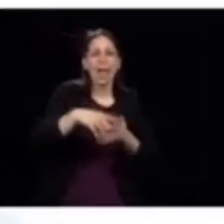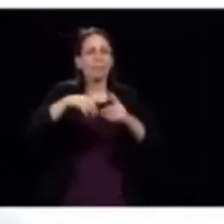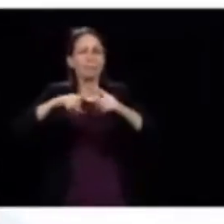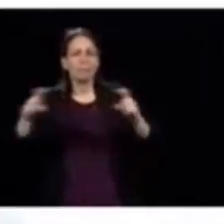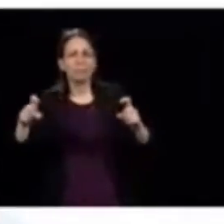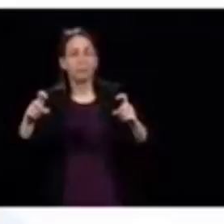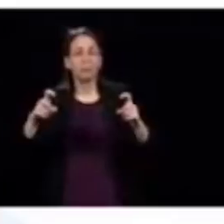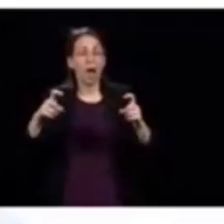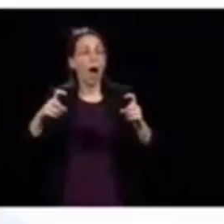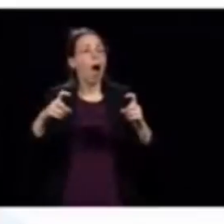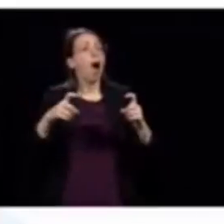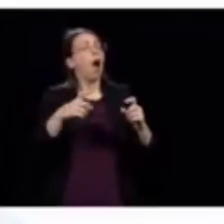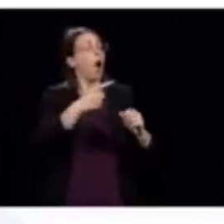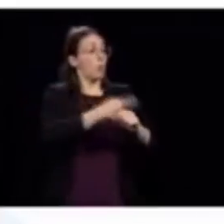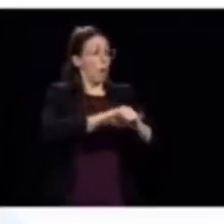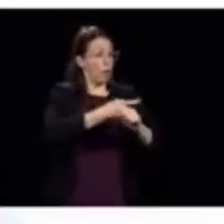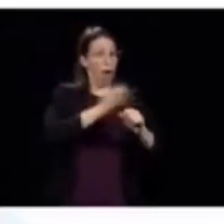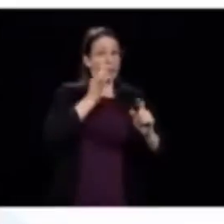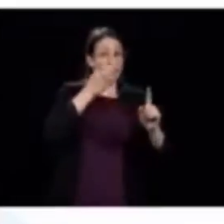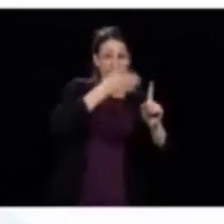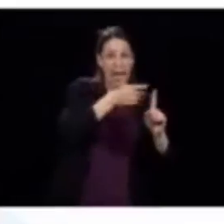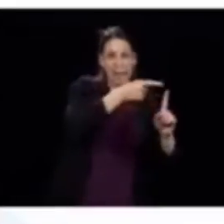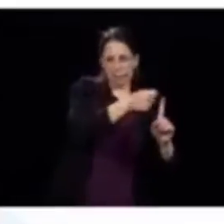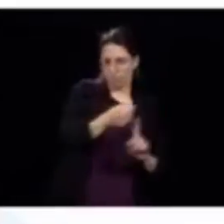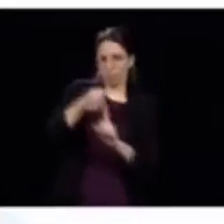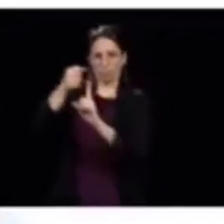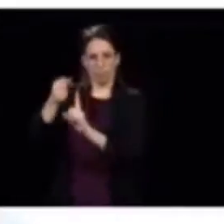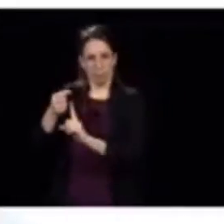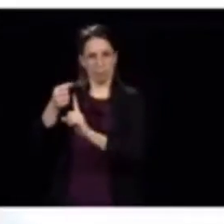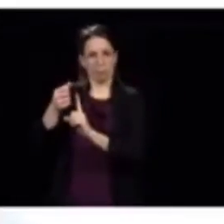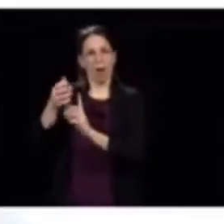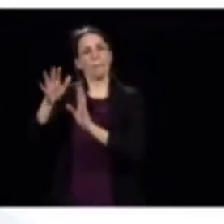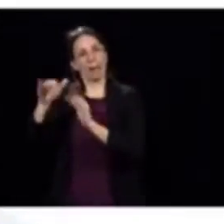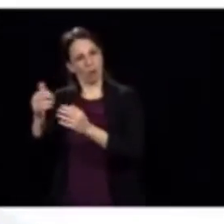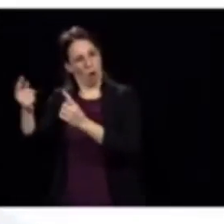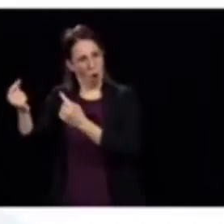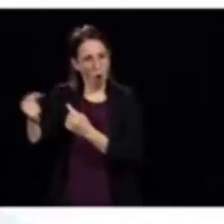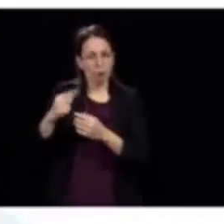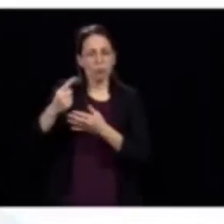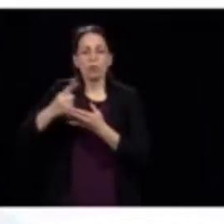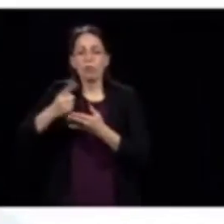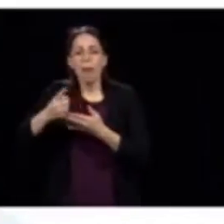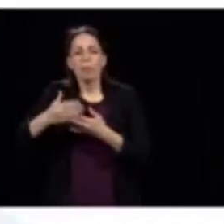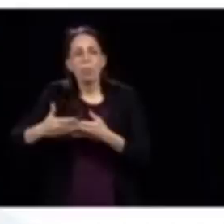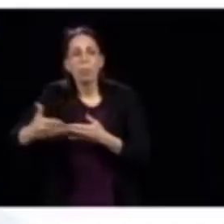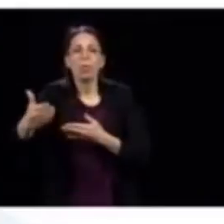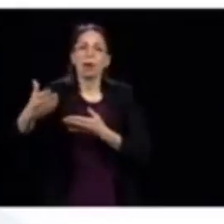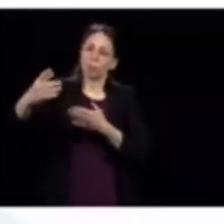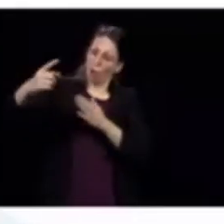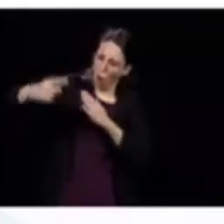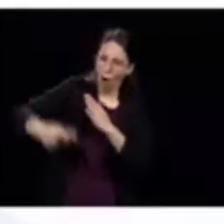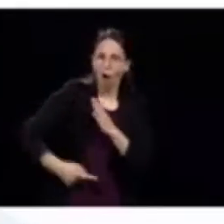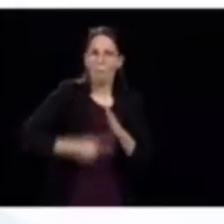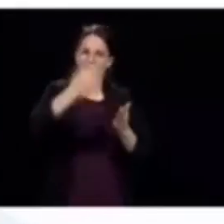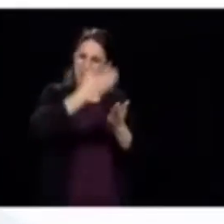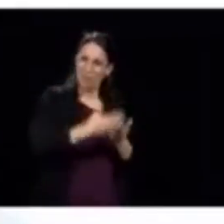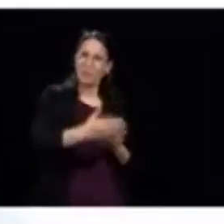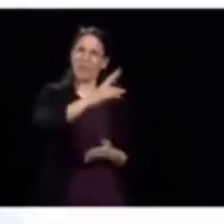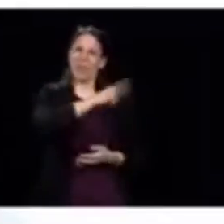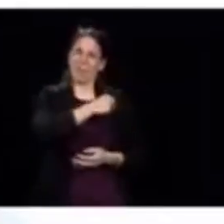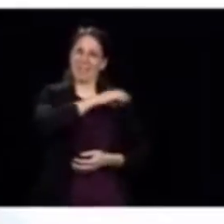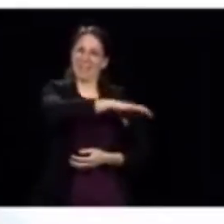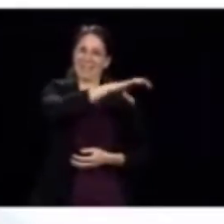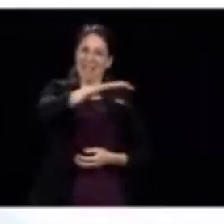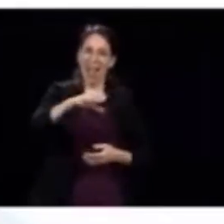autres, on va pouvoir libérer des médecins spécialistes qui vont pouvoir, graduellement, dans les prochaines semaines, recommencer,